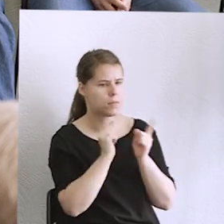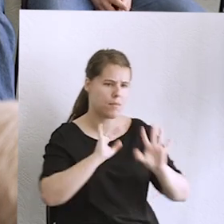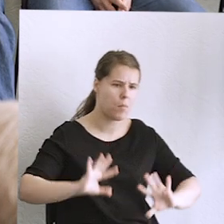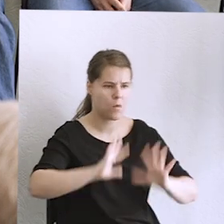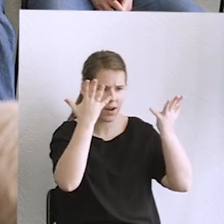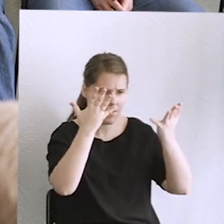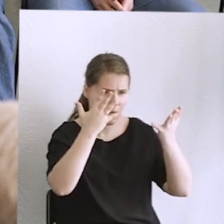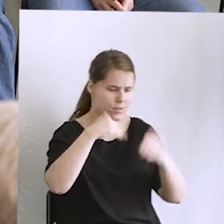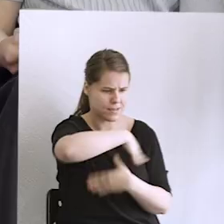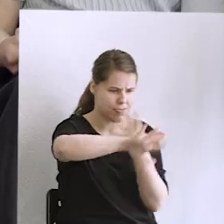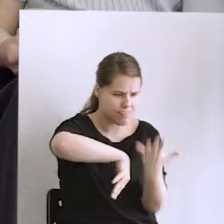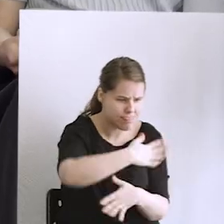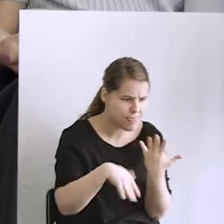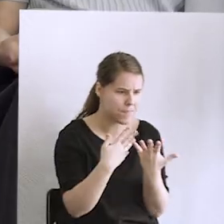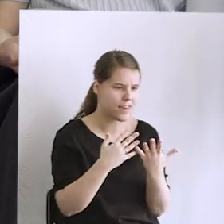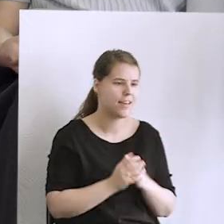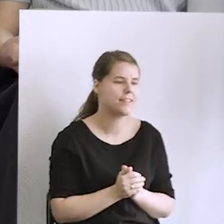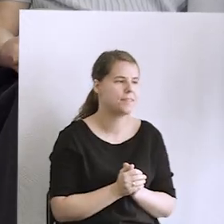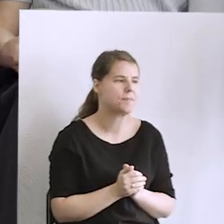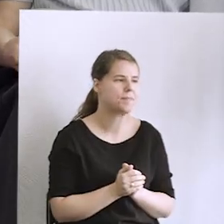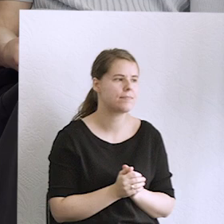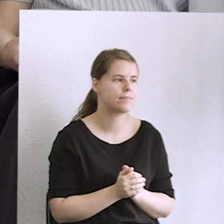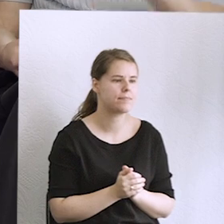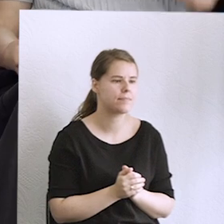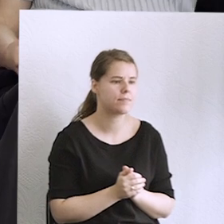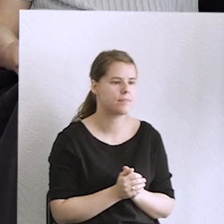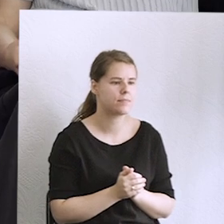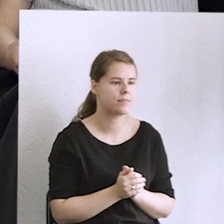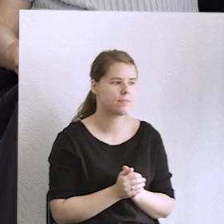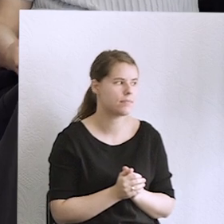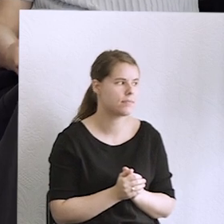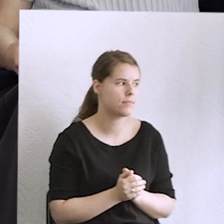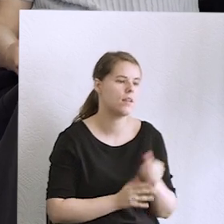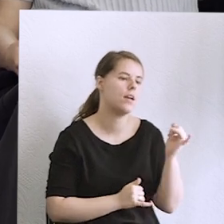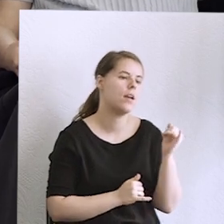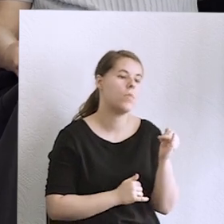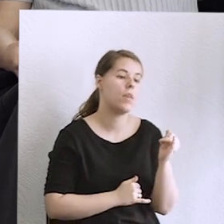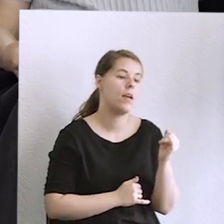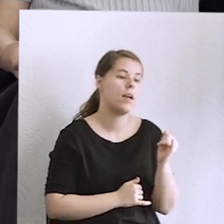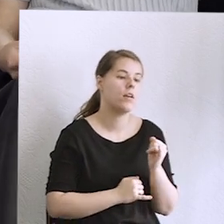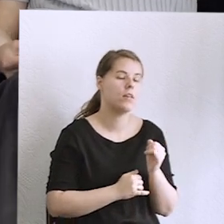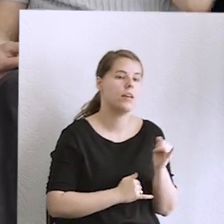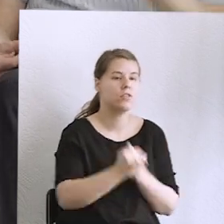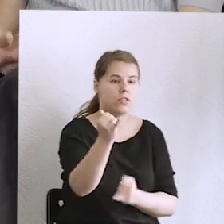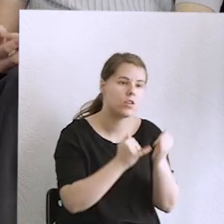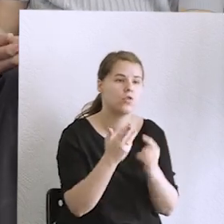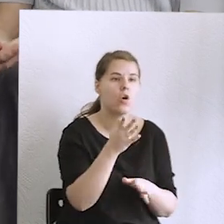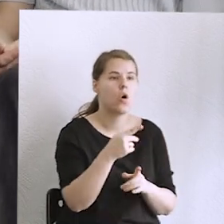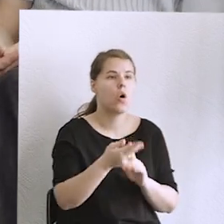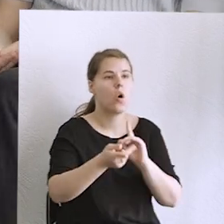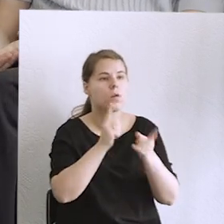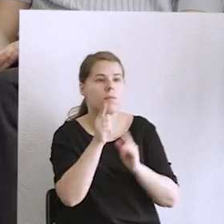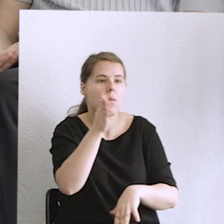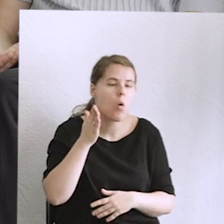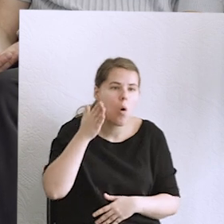żeby te wizje jakkolwiek utopijne miałyby się zrealizować, no to po drodze musi się wydarzyć.